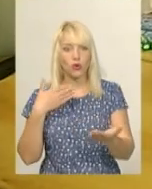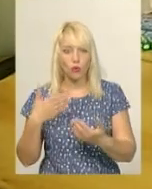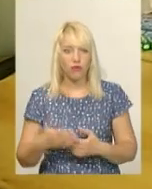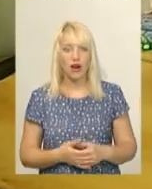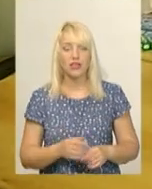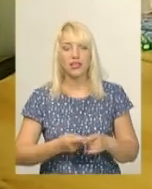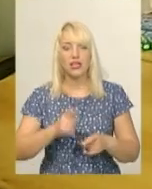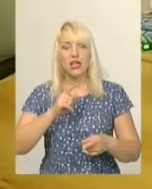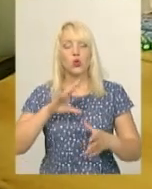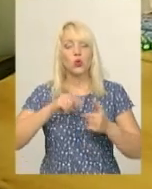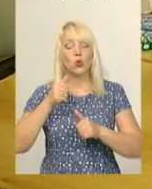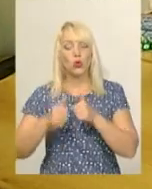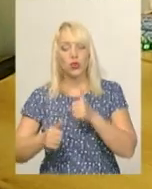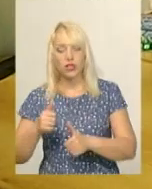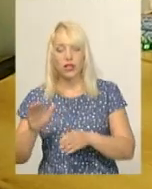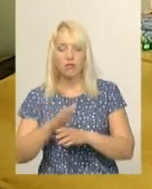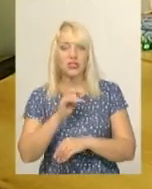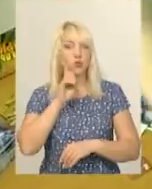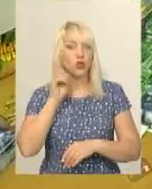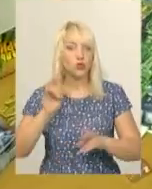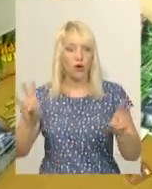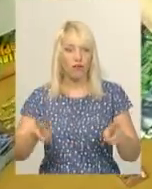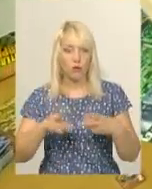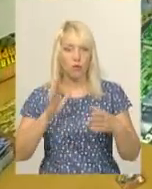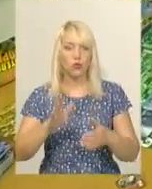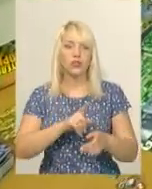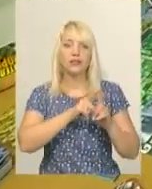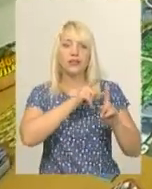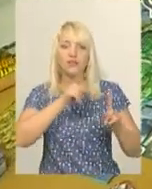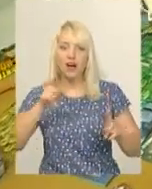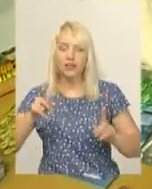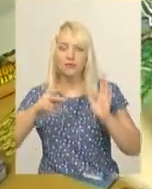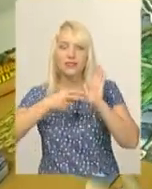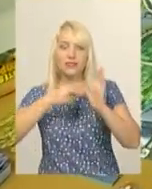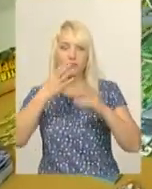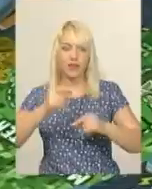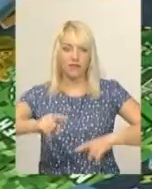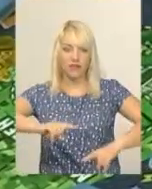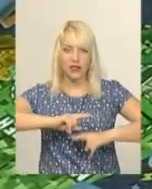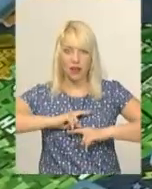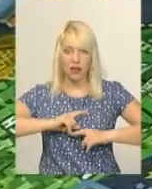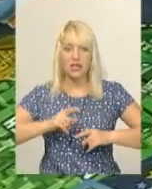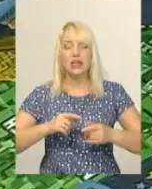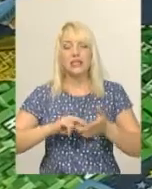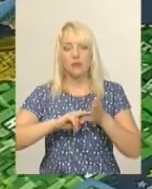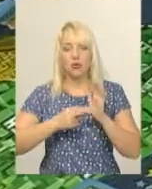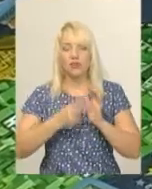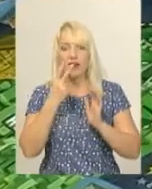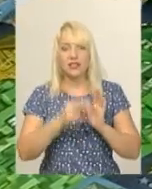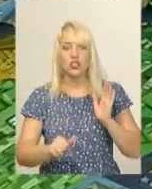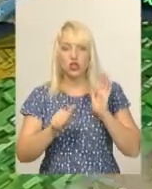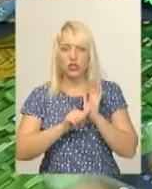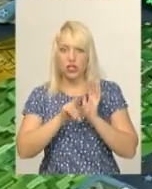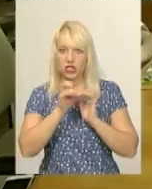Турнір з настільних ігор між підлітковими клубами Хмельницького триватиме сім днів. Фінал запланований на 28 червня в обласній бібліотеці для